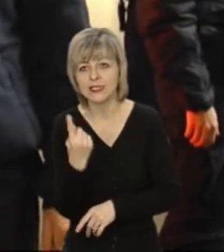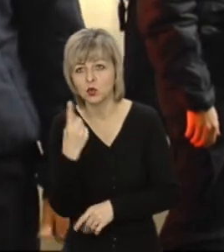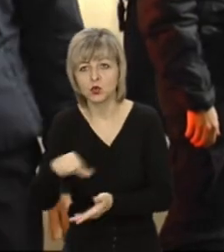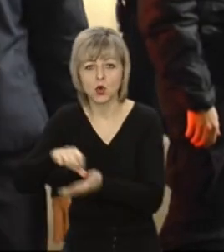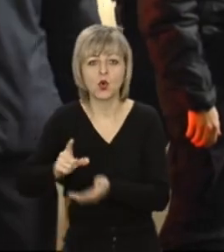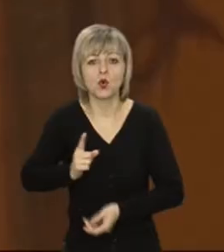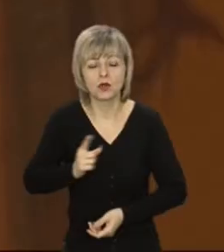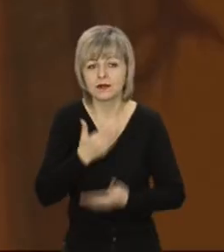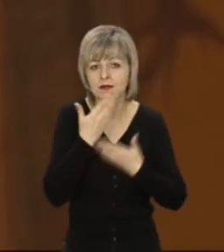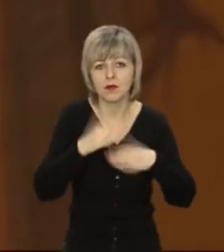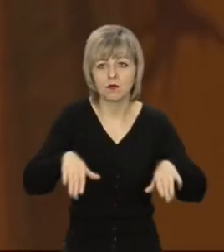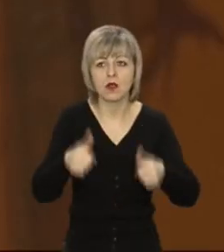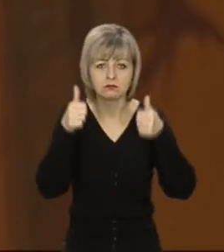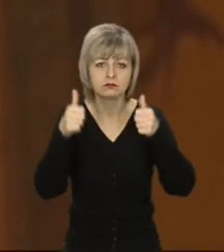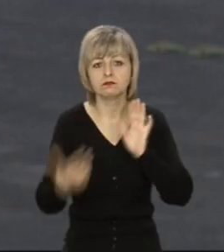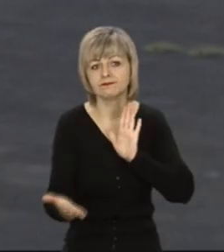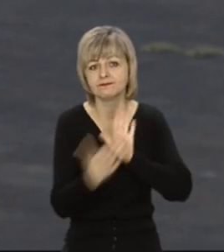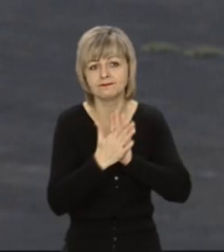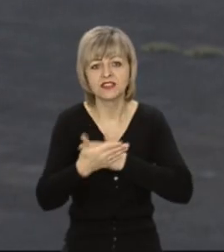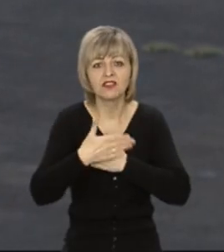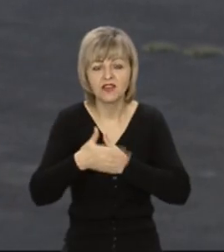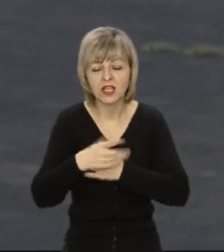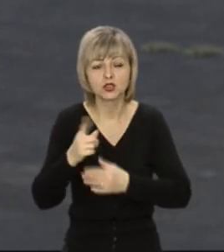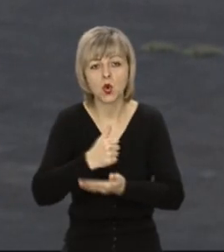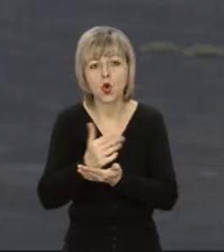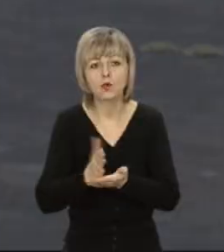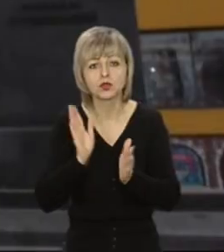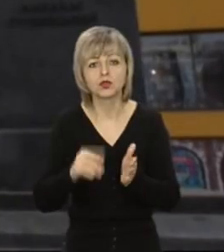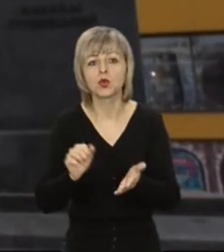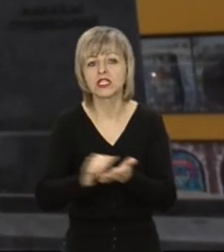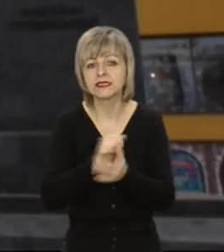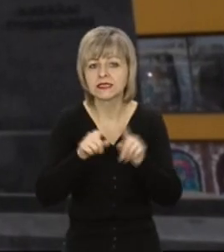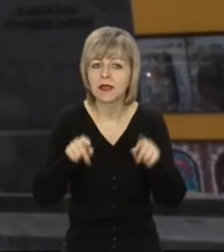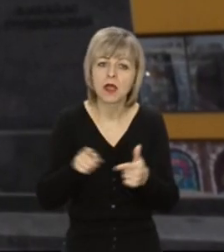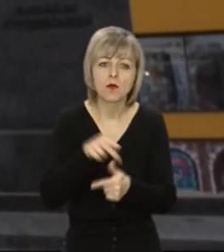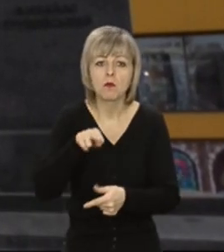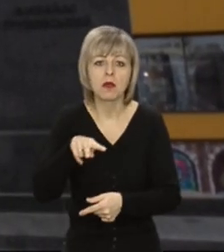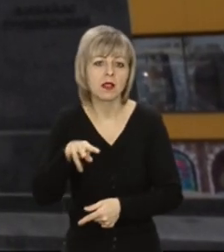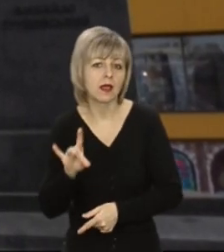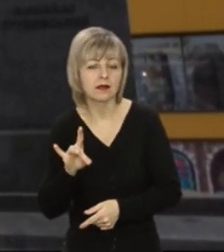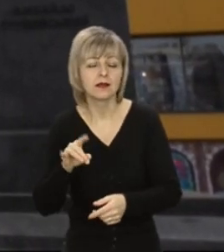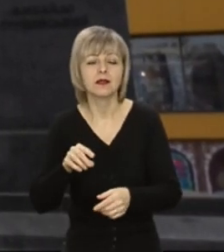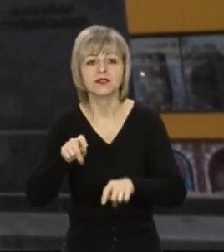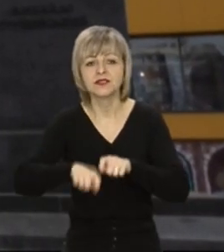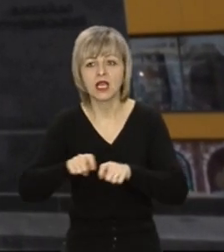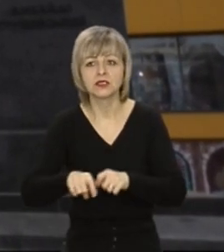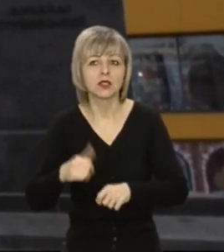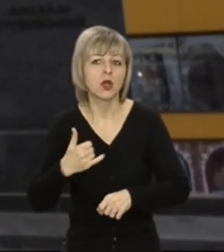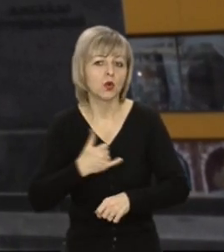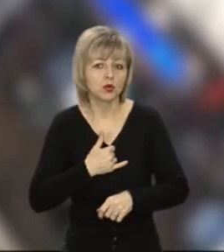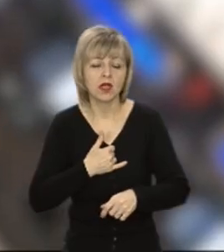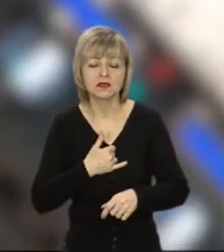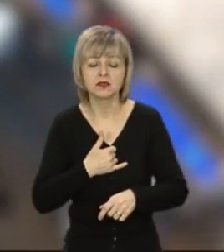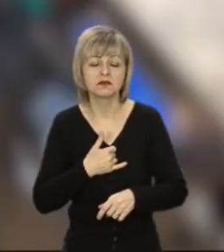другого. Хоч на дверях висять таблички про те, що обслуговують лише сертифікатом чи ПЛР-тестом, у нас без зайвих слів прийняли